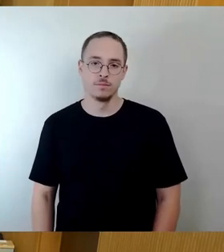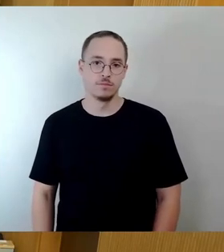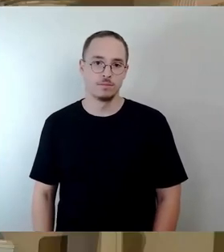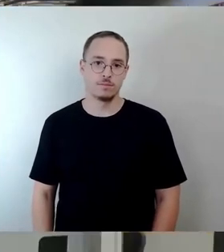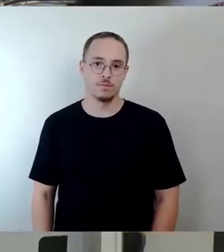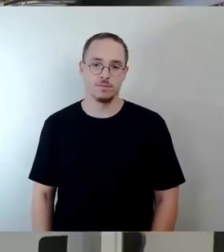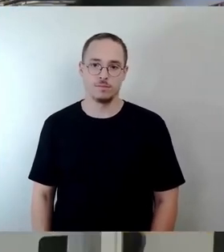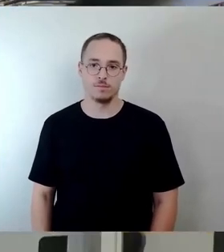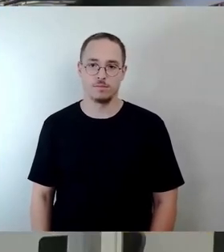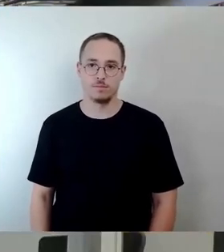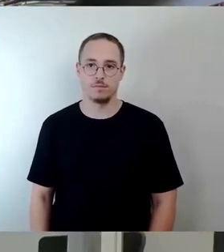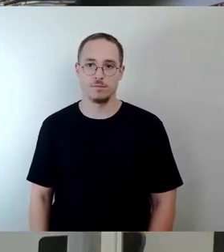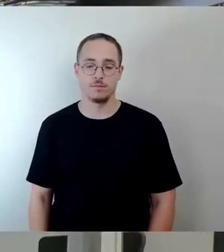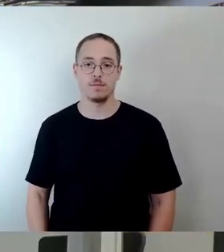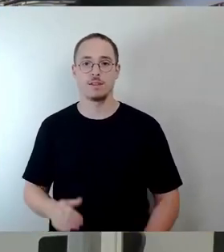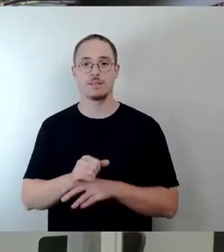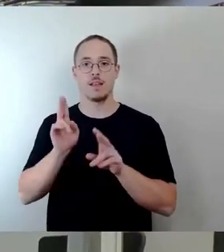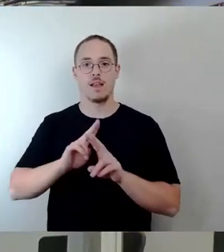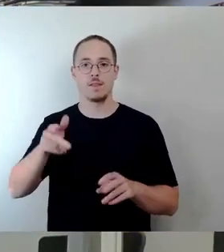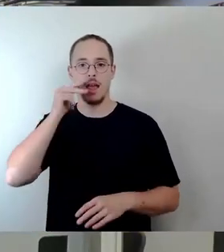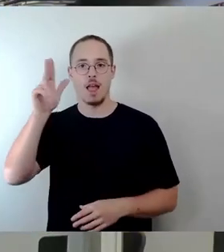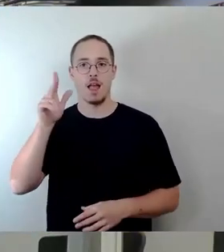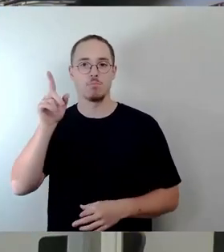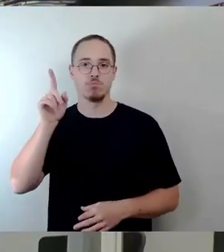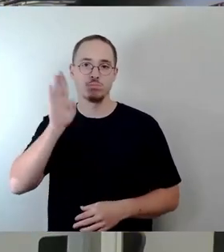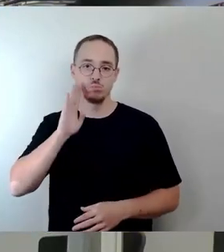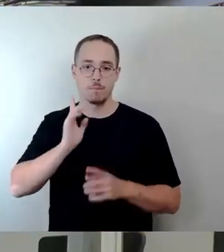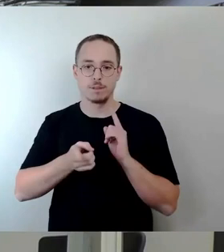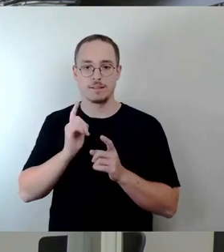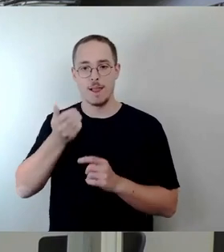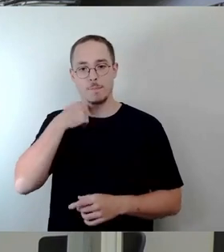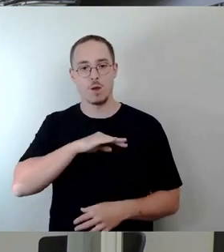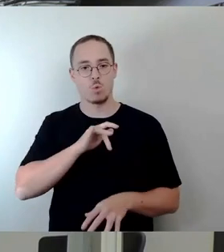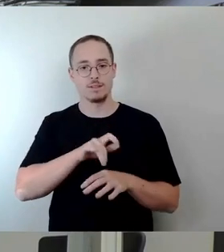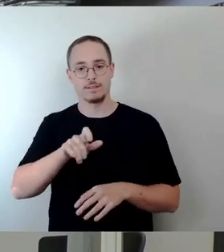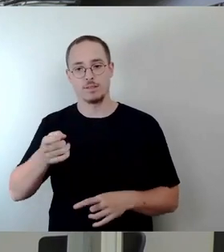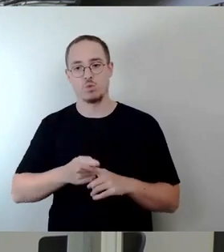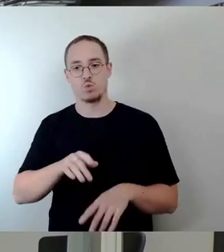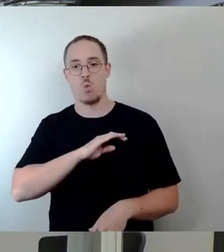Sehr geehrter Herr Bürgermeister, liebe Kolleginnen und Kollegen, liebe noch anwesende Gäste.